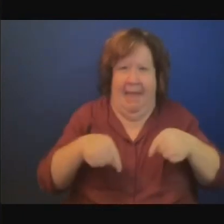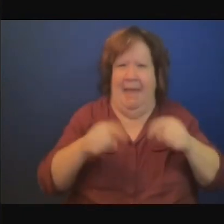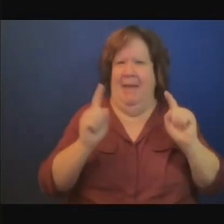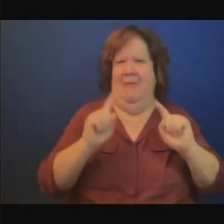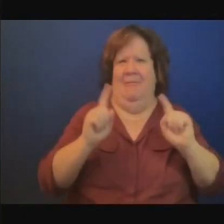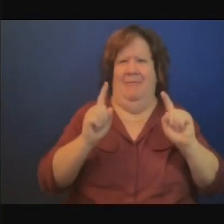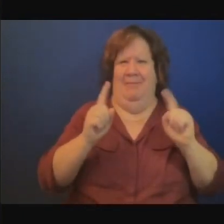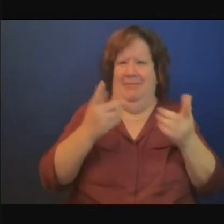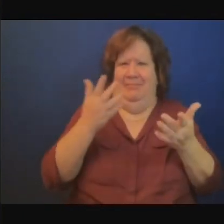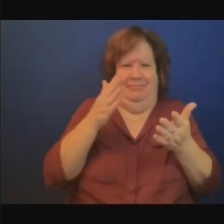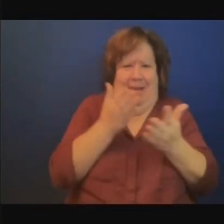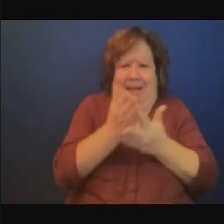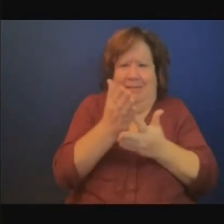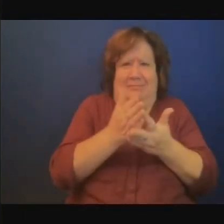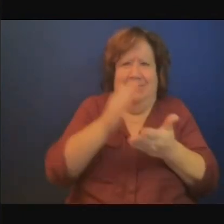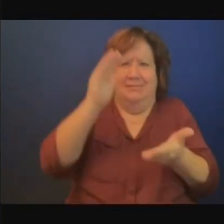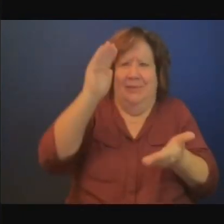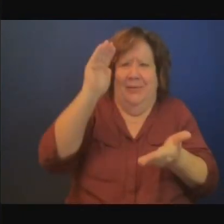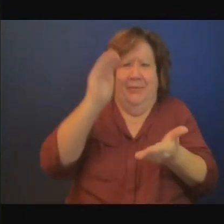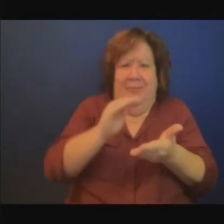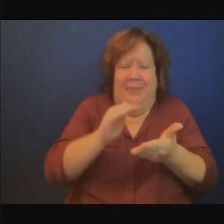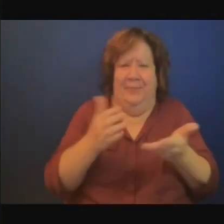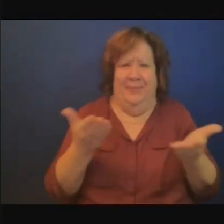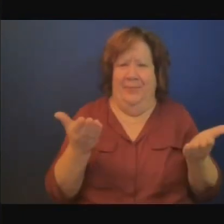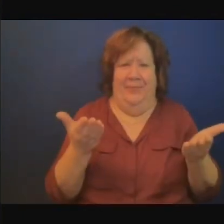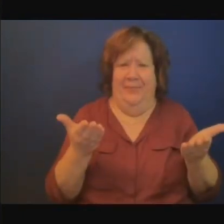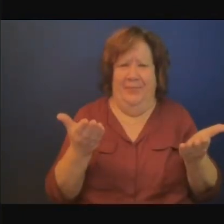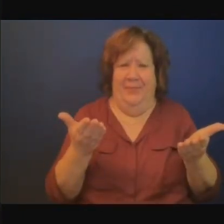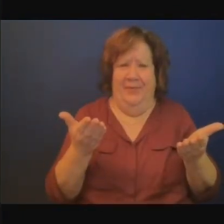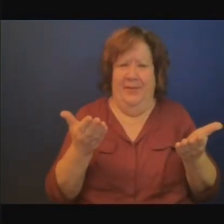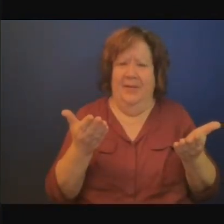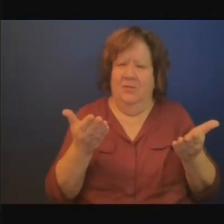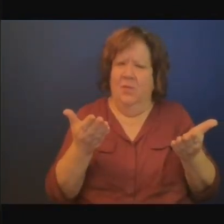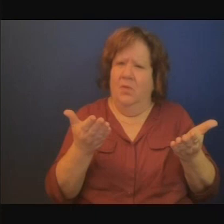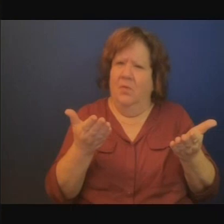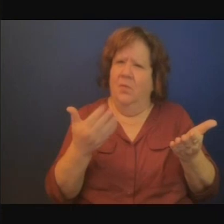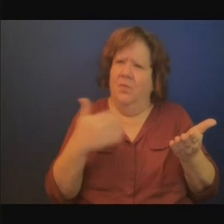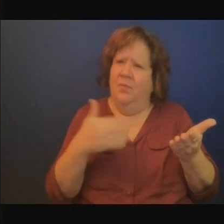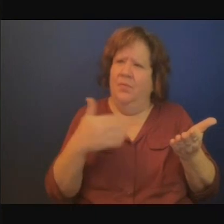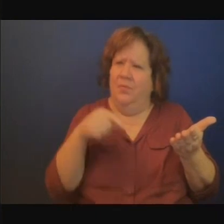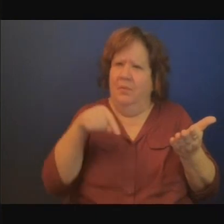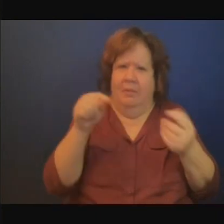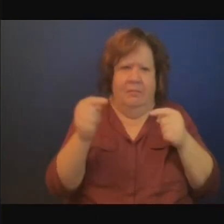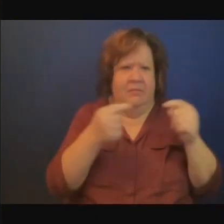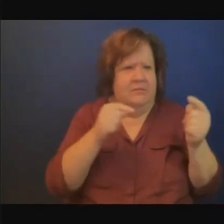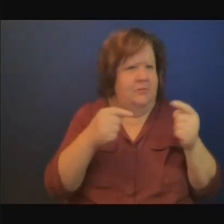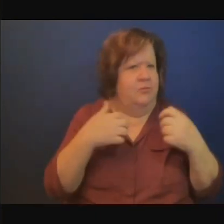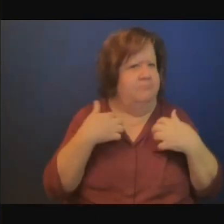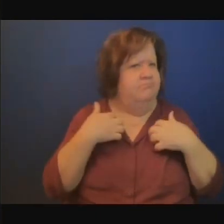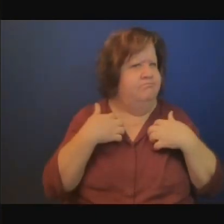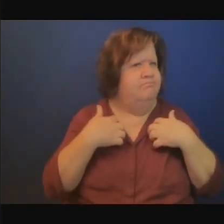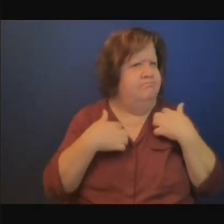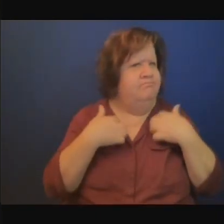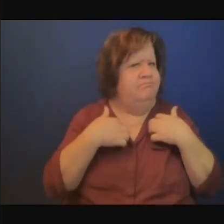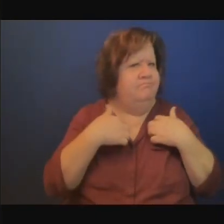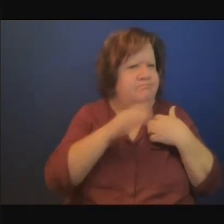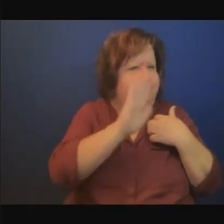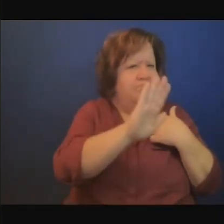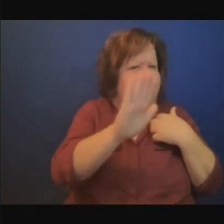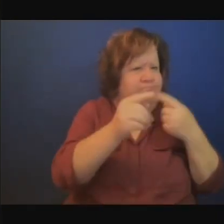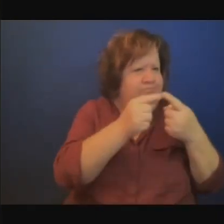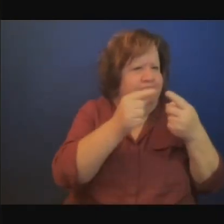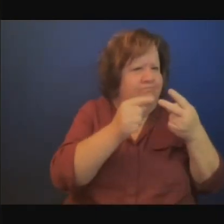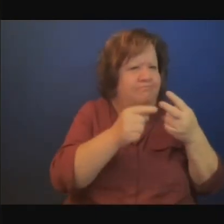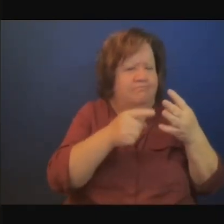et ça devient très intéressant comme débat je tenais à le dire Bitsat